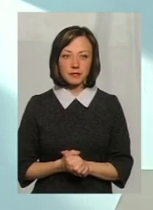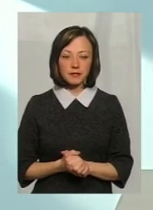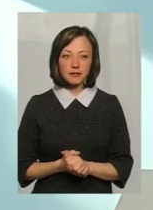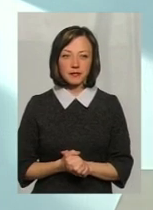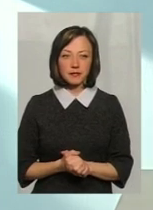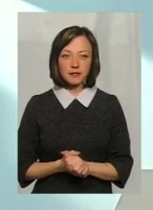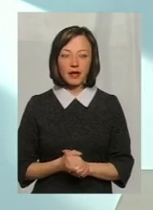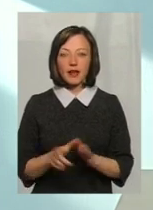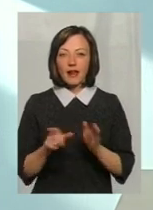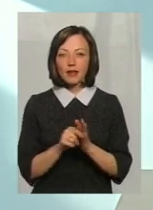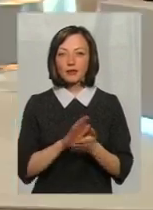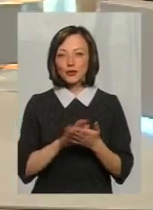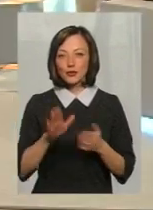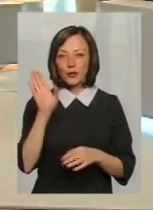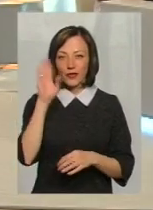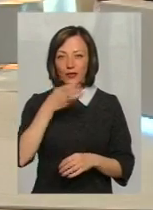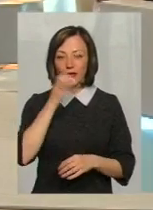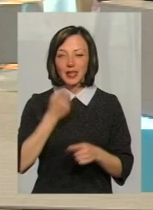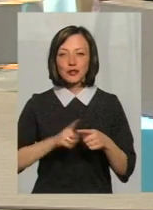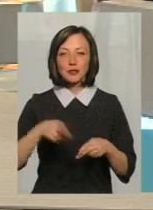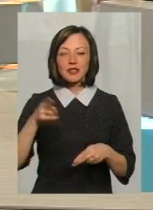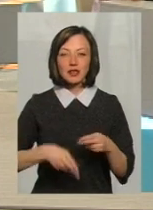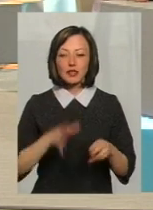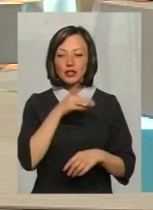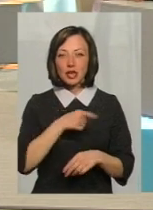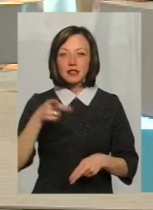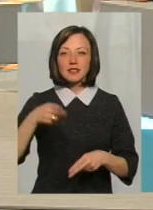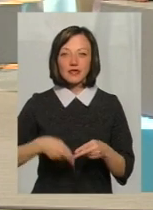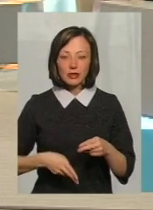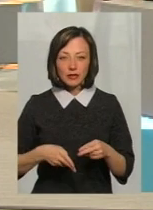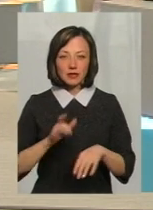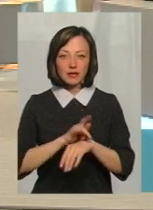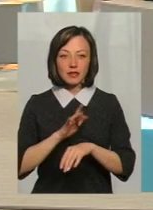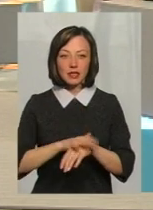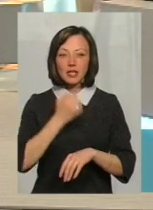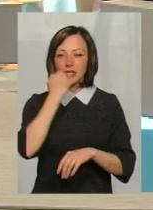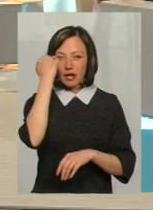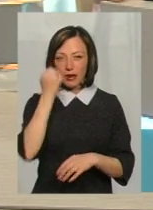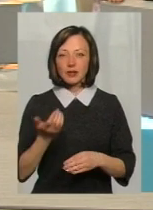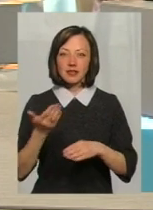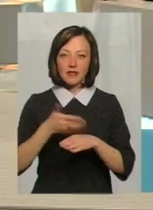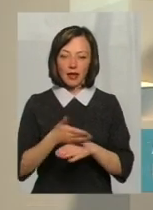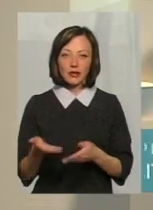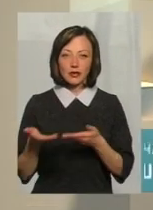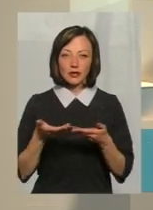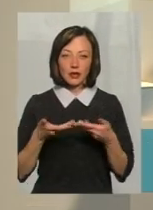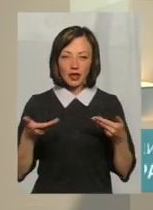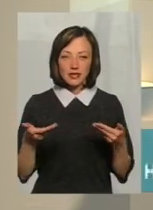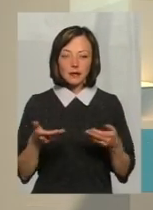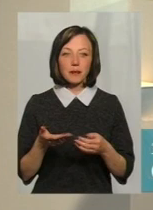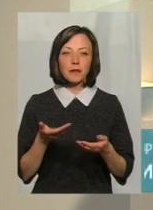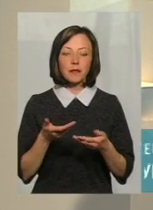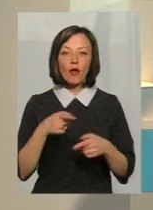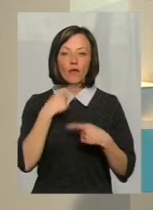питною, чистою водою. На цьому і завершуємо, бо наш час ефіру вже вичерпано. Дякую, що ви завітали. Дякую. Ми